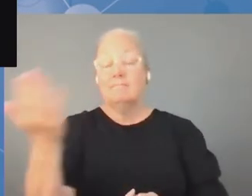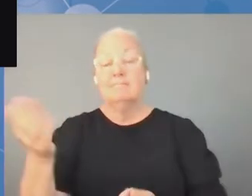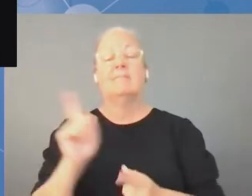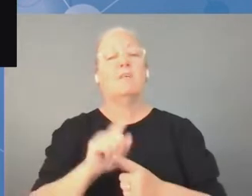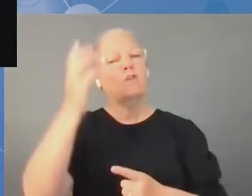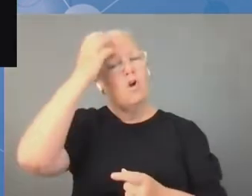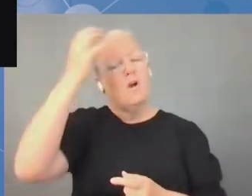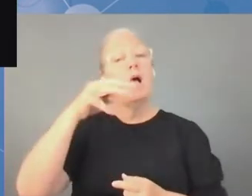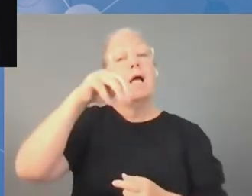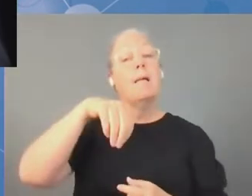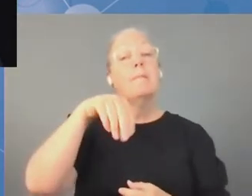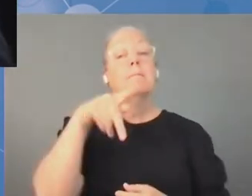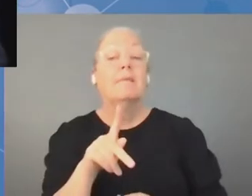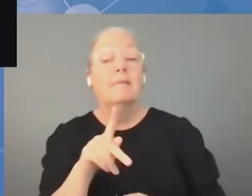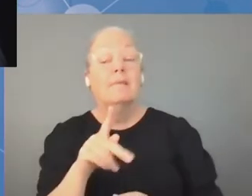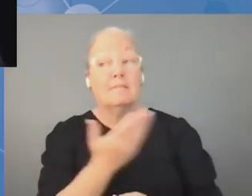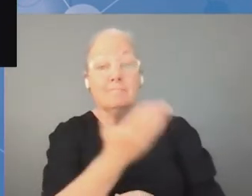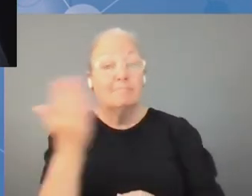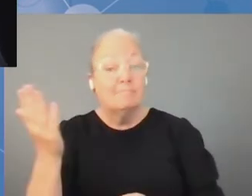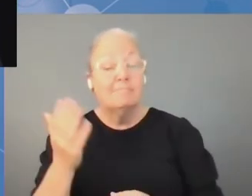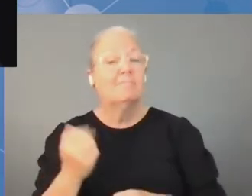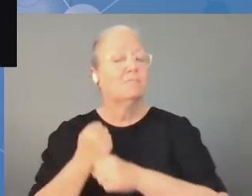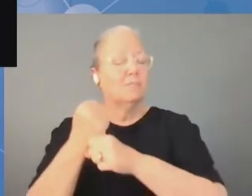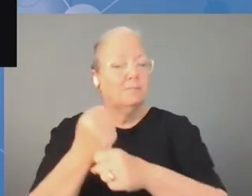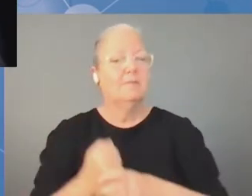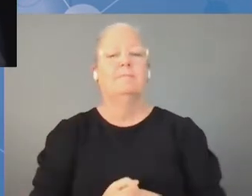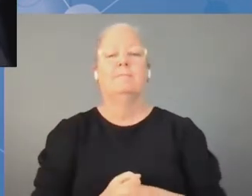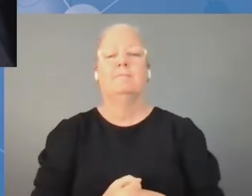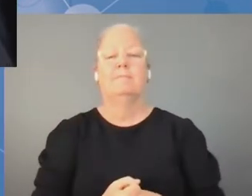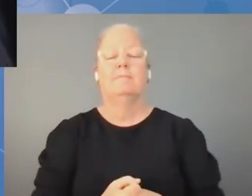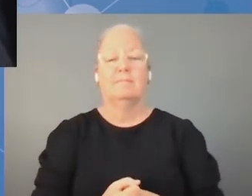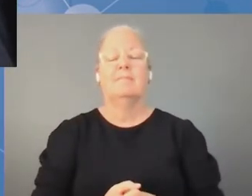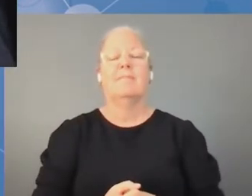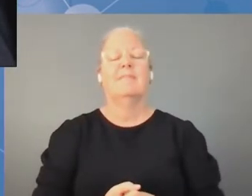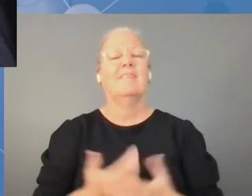powiedzieć rzecz następującą.